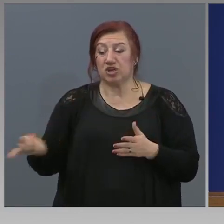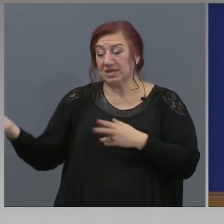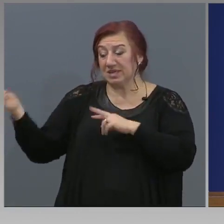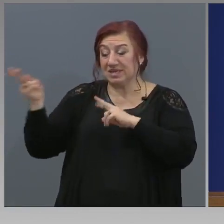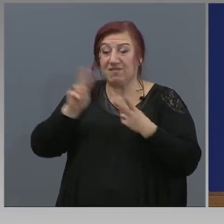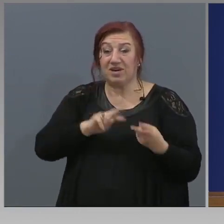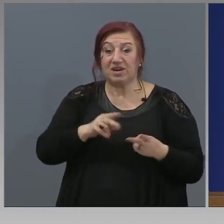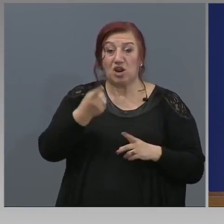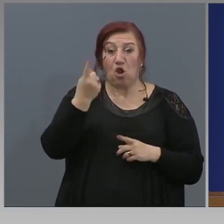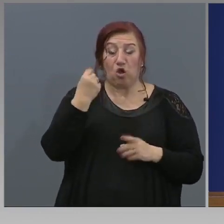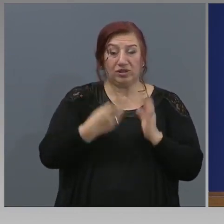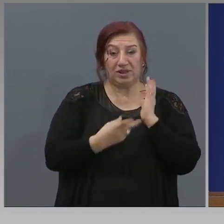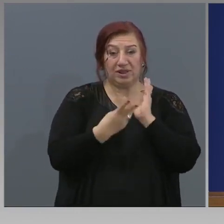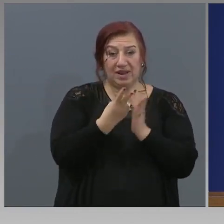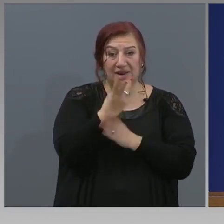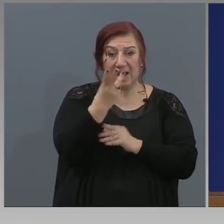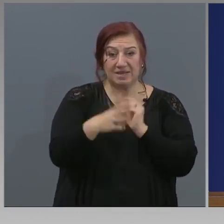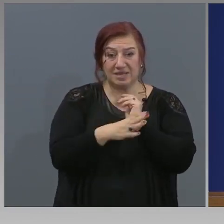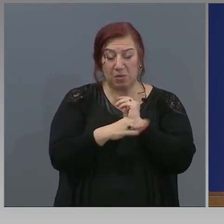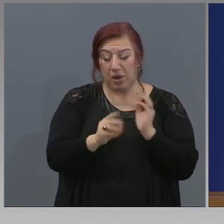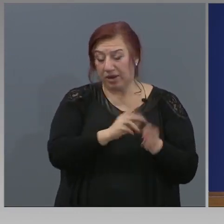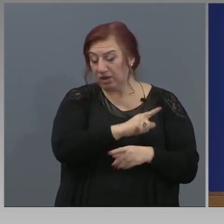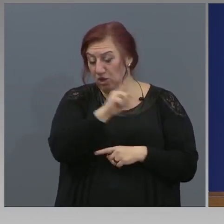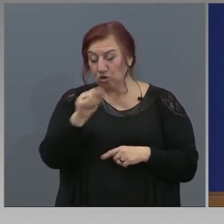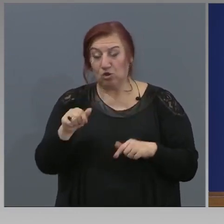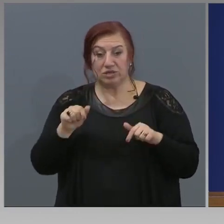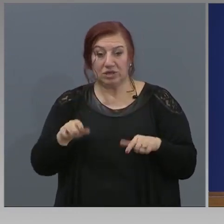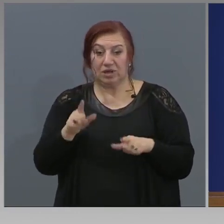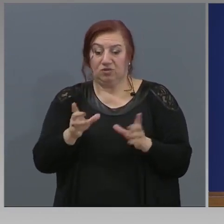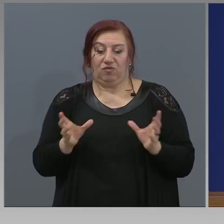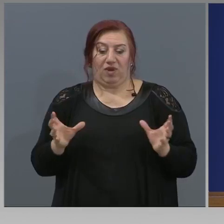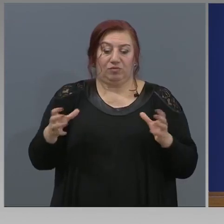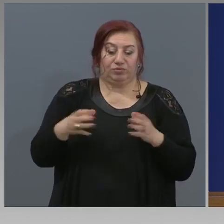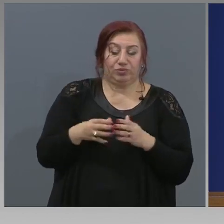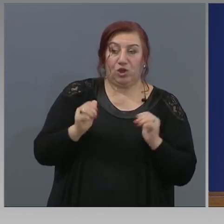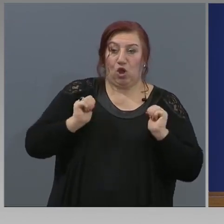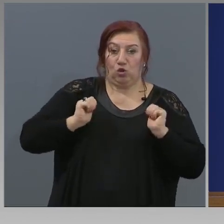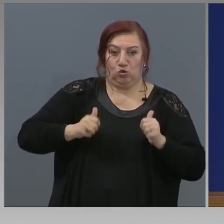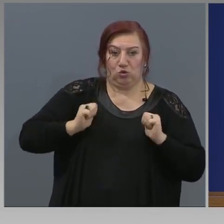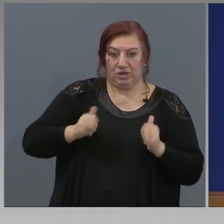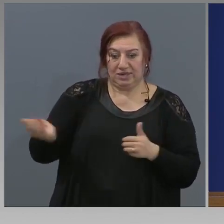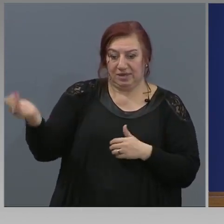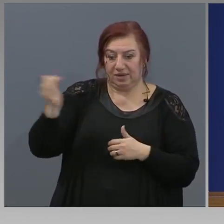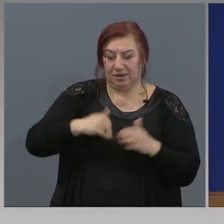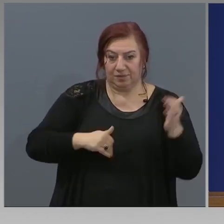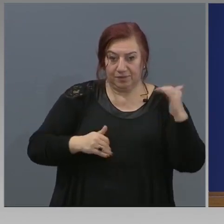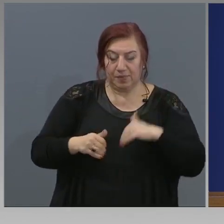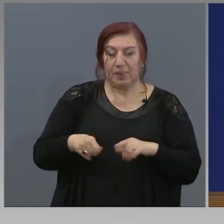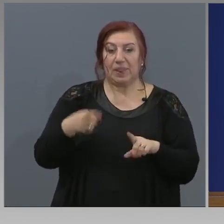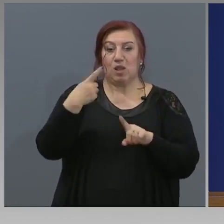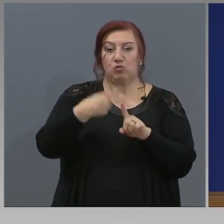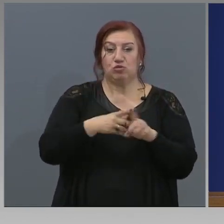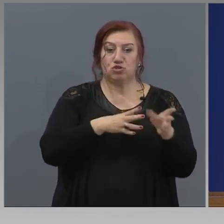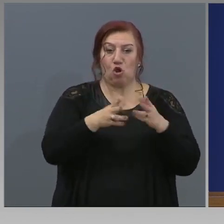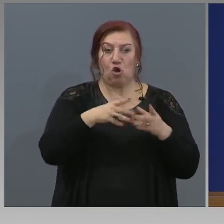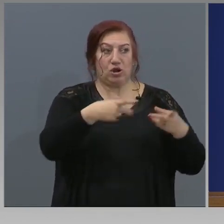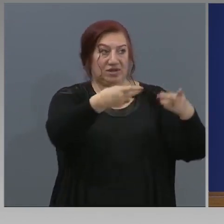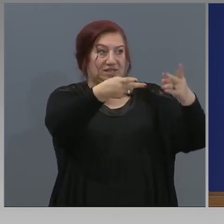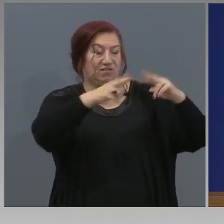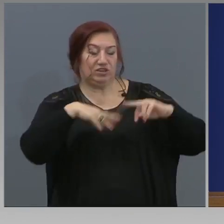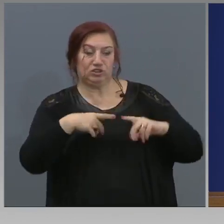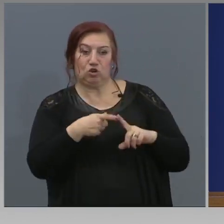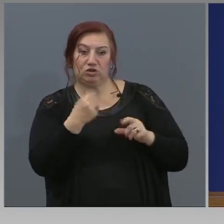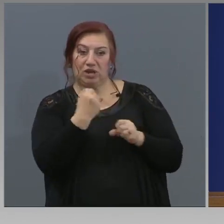до сега, това разбира се е съвкупност както от туристи, така и от хора, които са се върнали, защото съответно